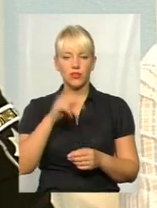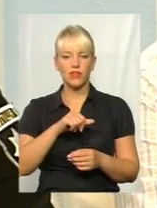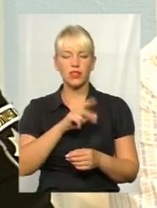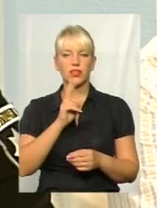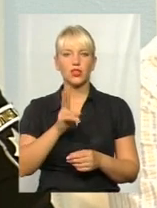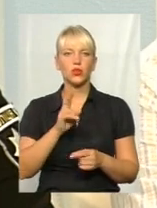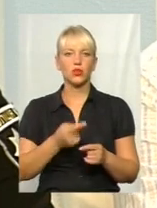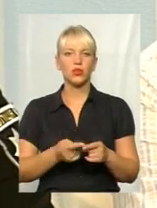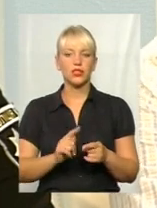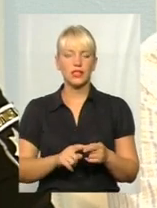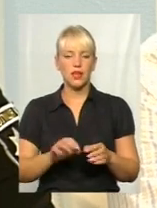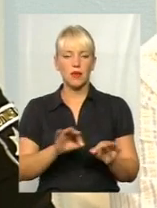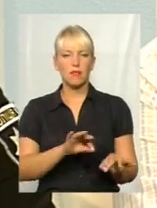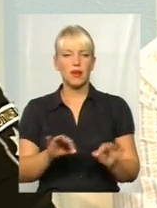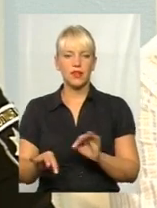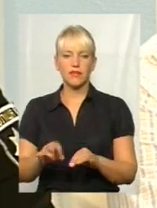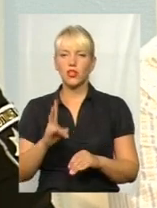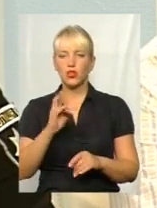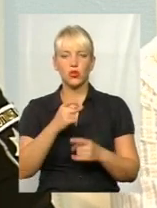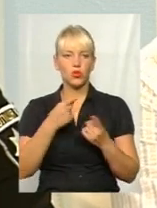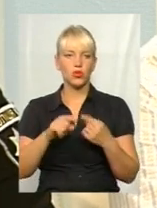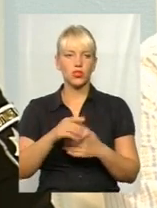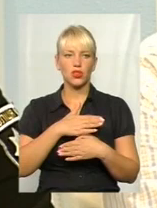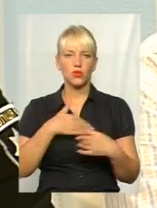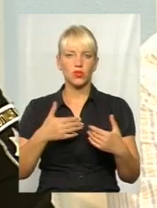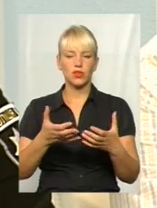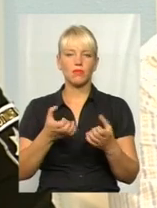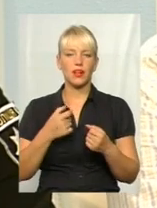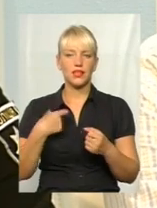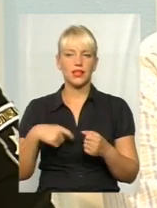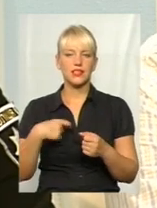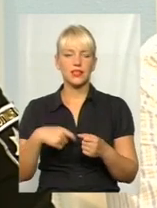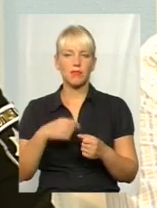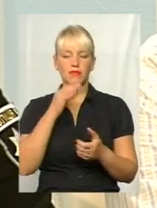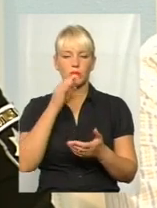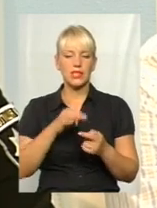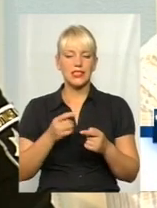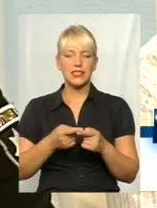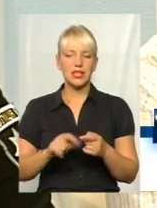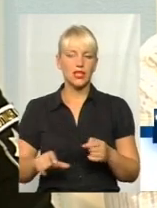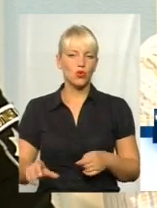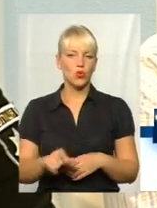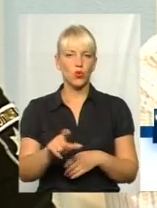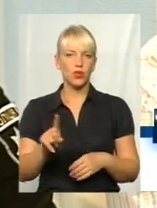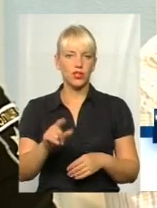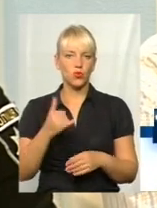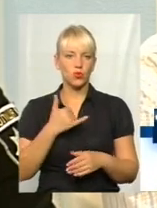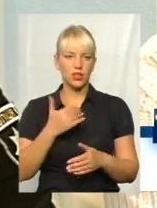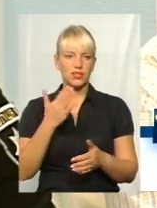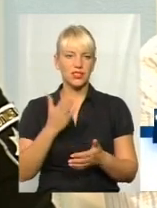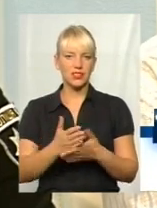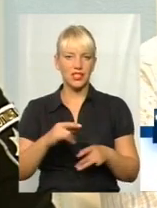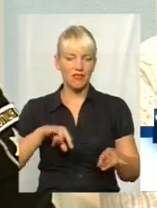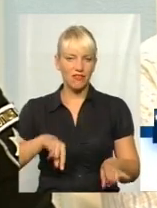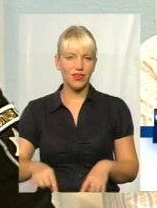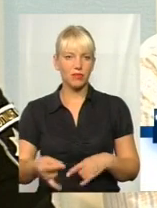другий з державних чиновників. Мені хочуть на себе брати відповідальність за ті дороги, які в нас є, які вибиті. За